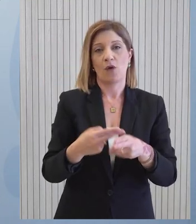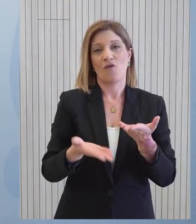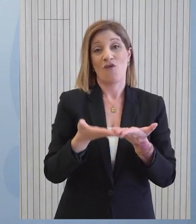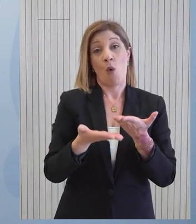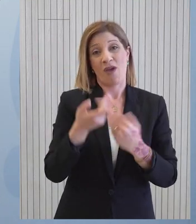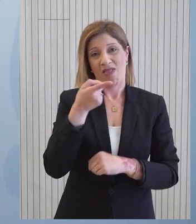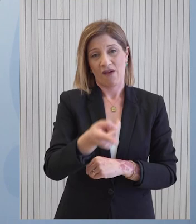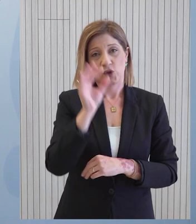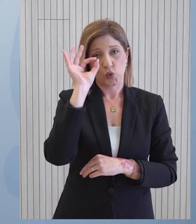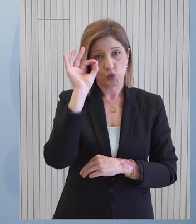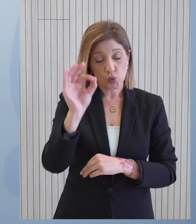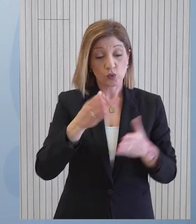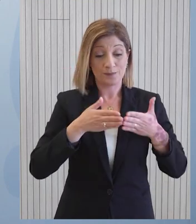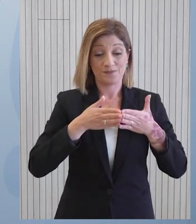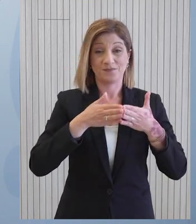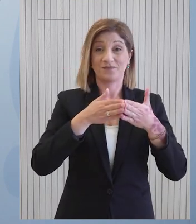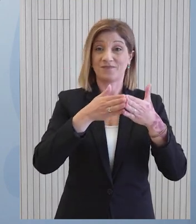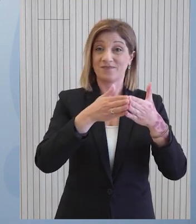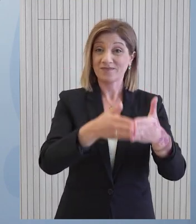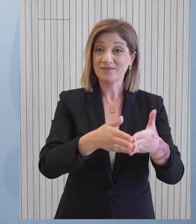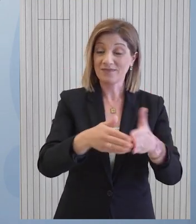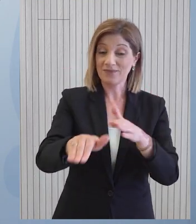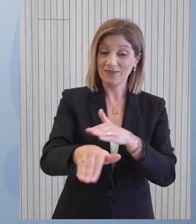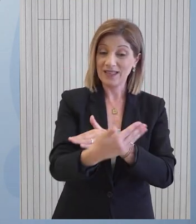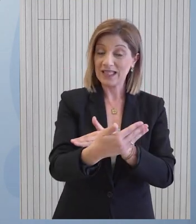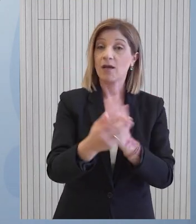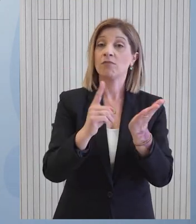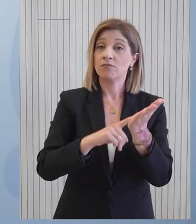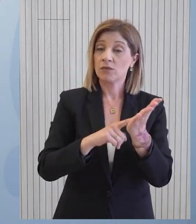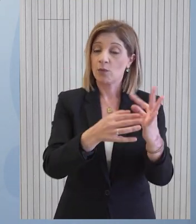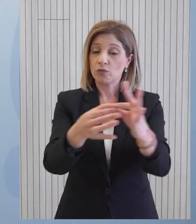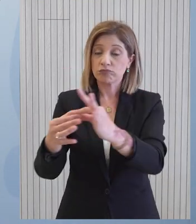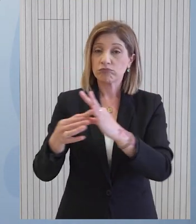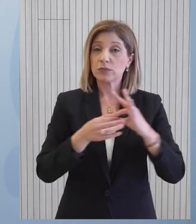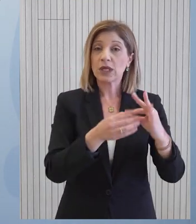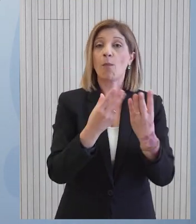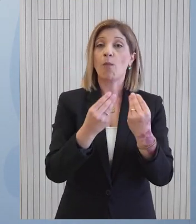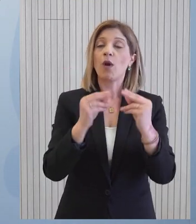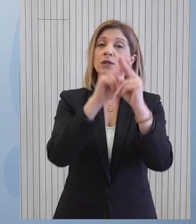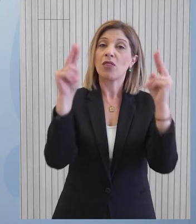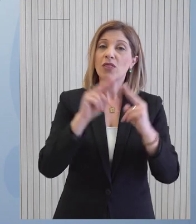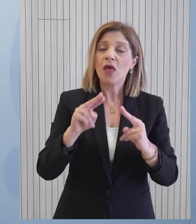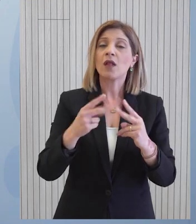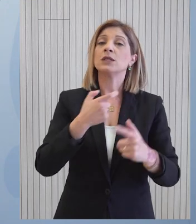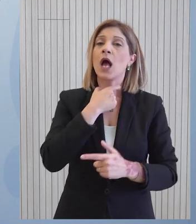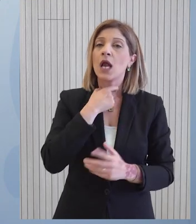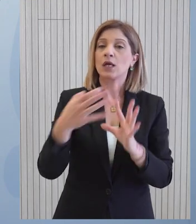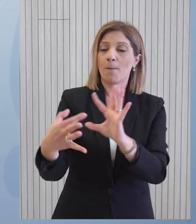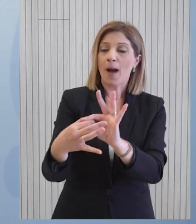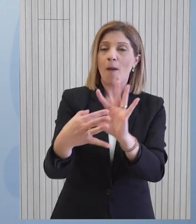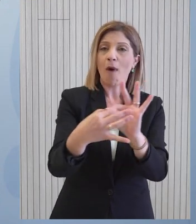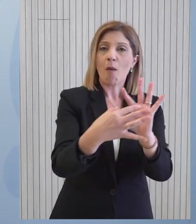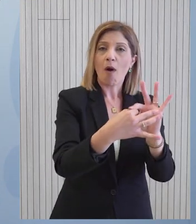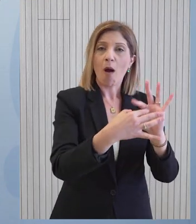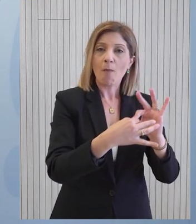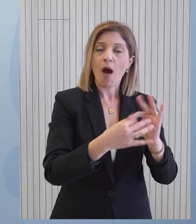βοήθειας, η πλήρης εφαρμογή του οποίου χρειάζεται τις συνέργειες περιφερειακών και διεθνών δρόντων επί το πτυχόν